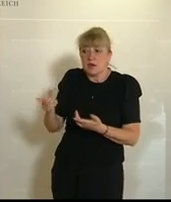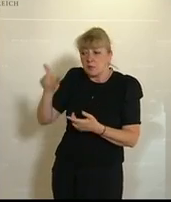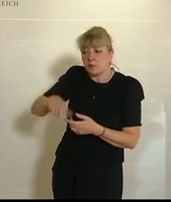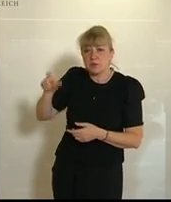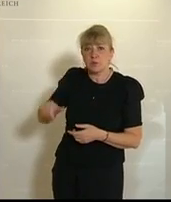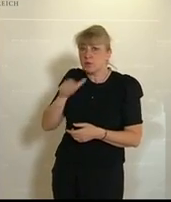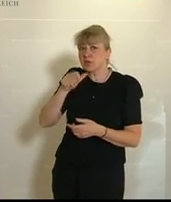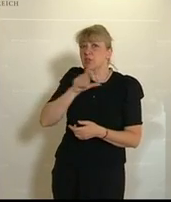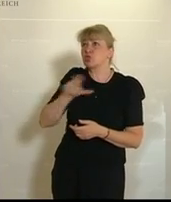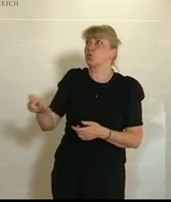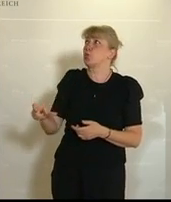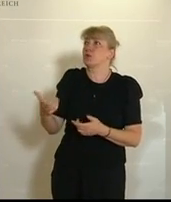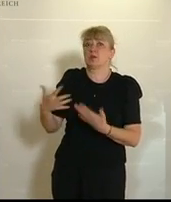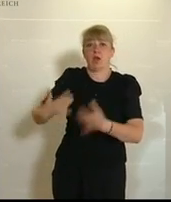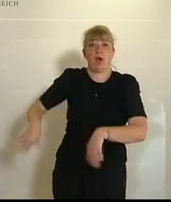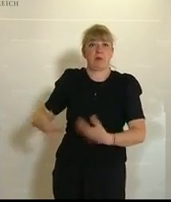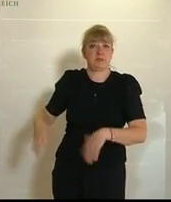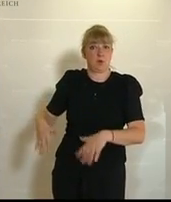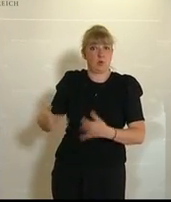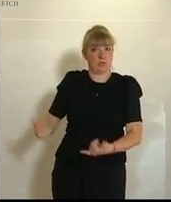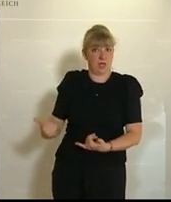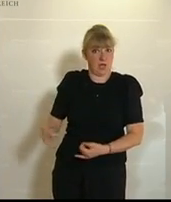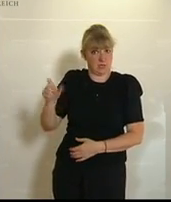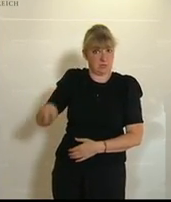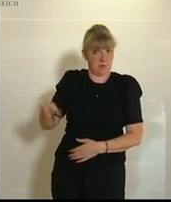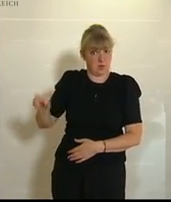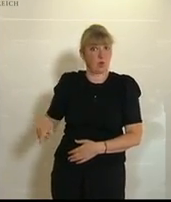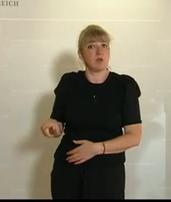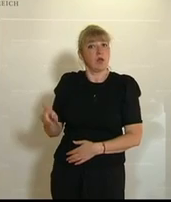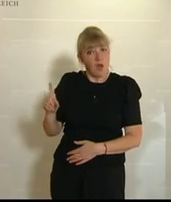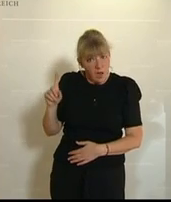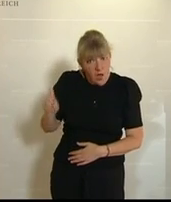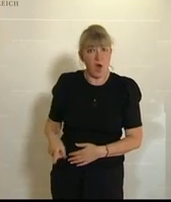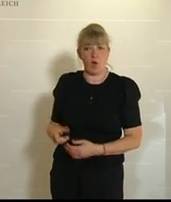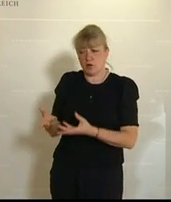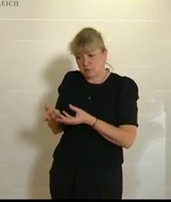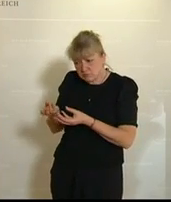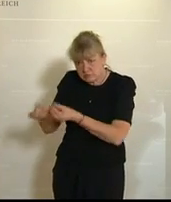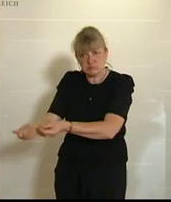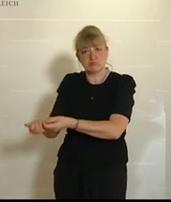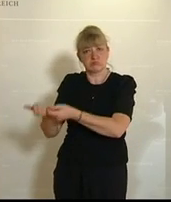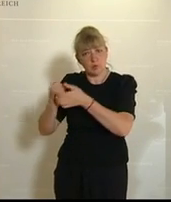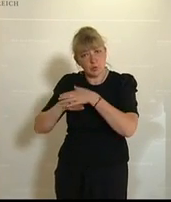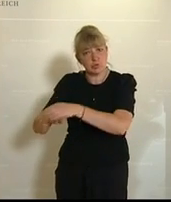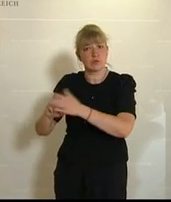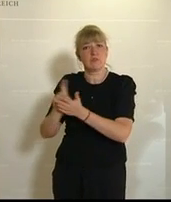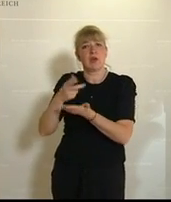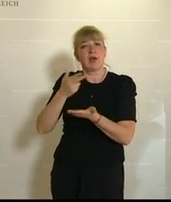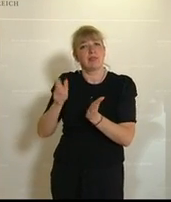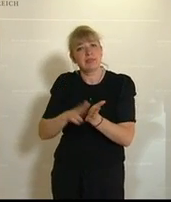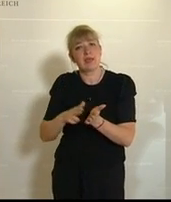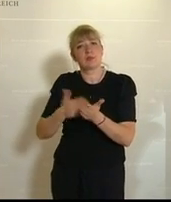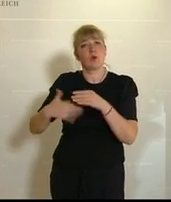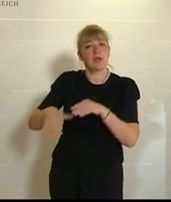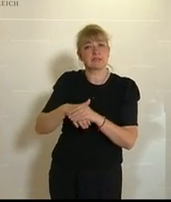arbeitslos gewordene Bevölkerung auch vergütet wird und die Nettoersatzrate für das